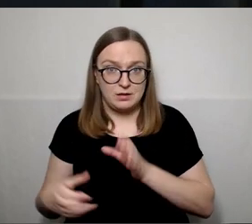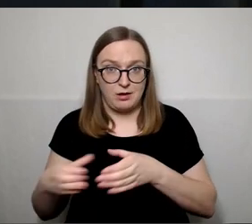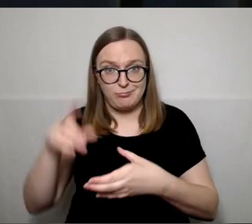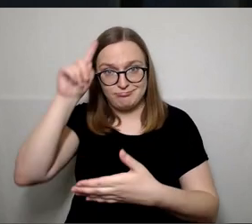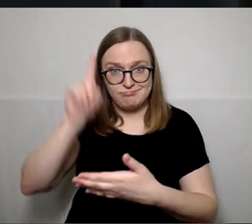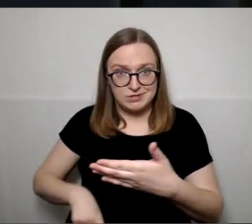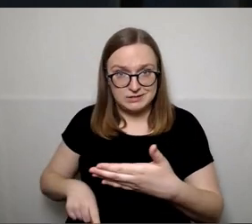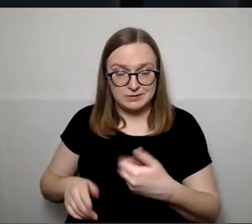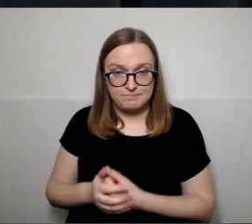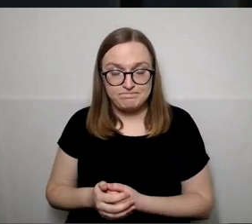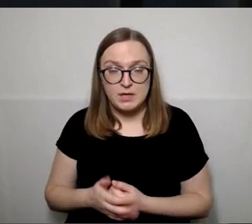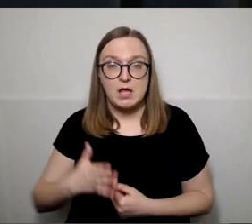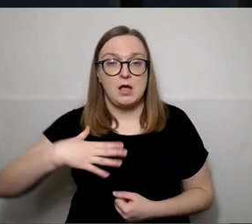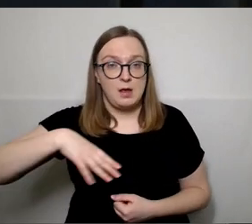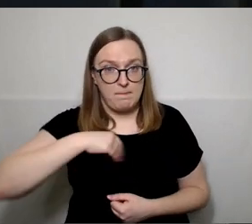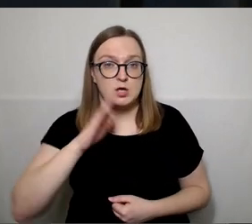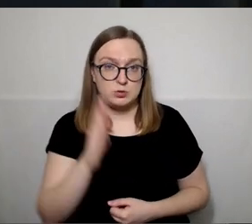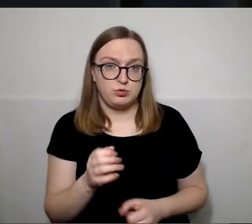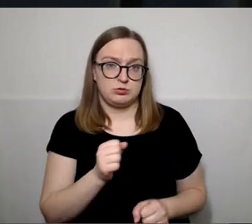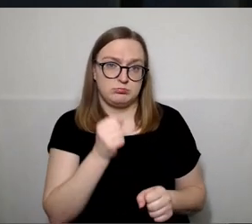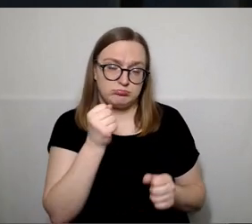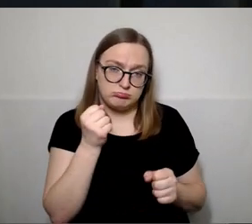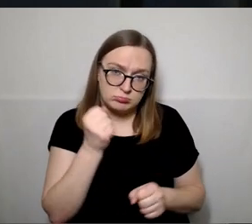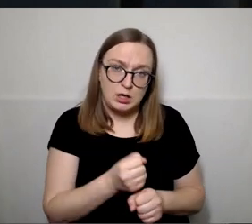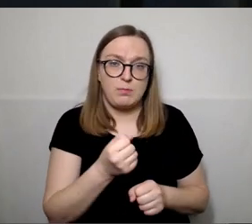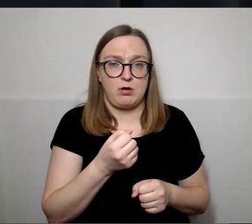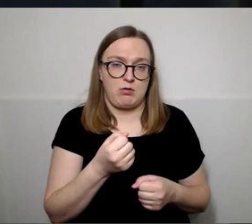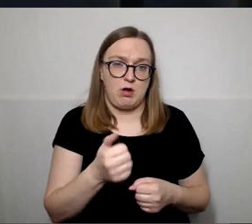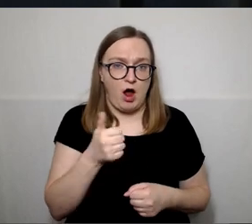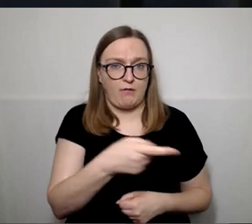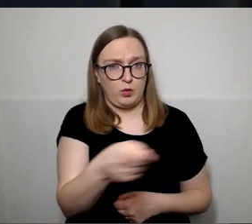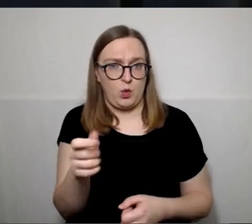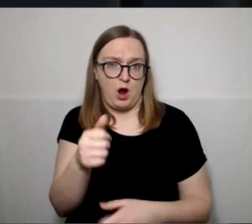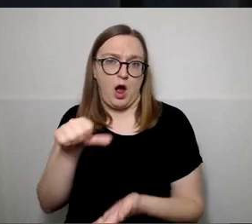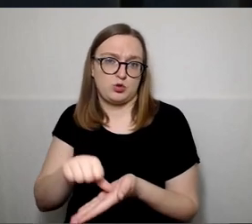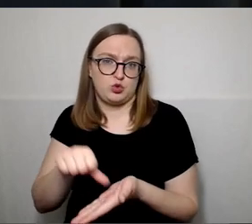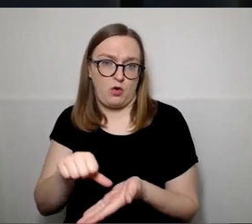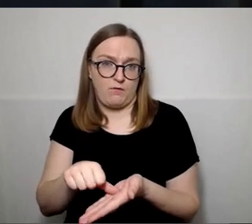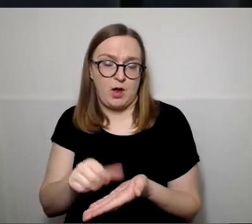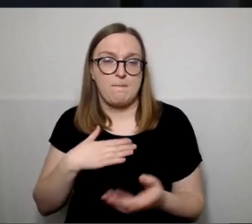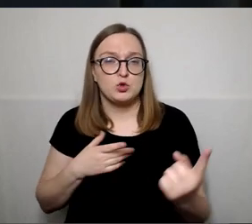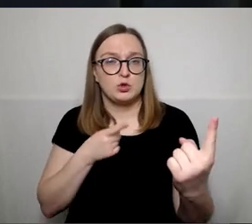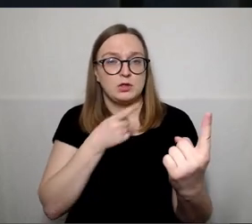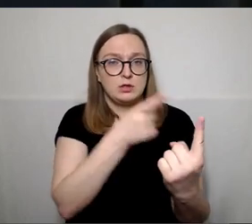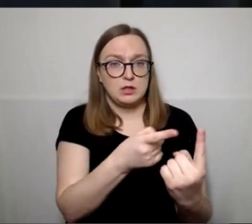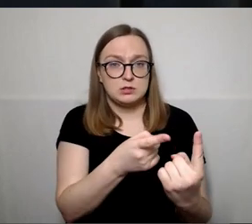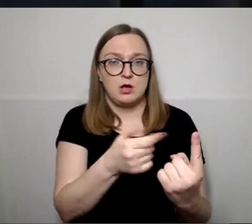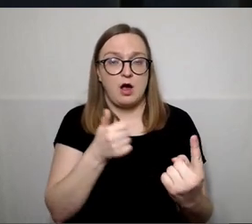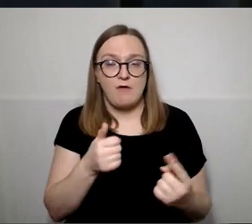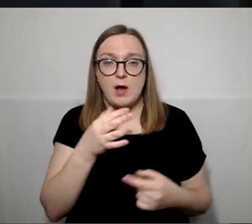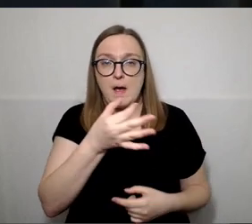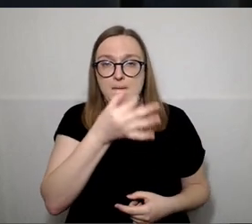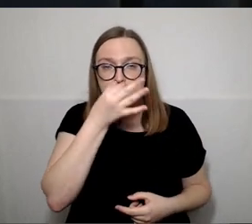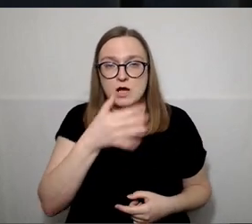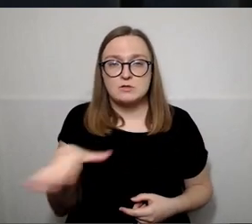mes atstovausim jūs ir mūsų bendras tikslas yra teisingas ir augantis visas pasvalio